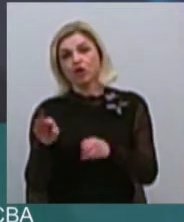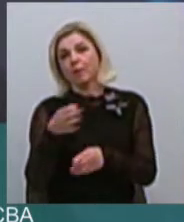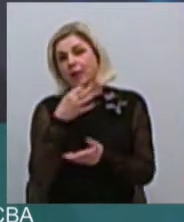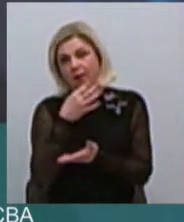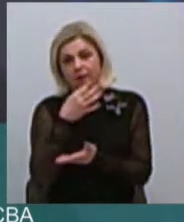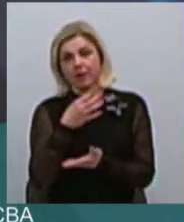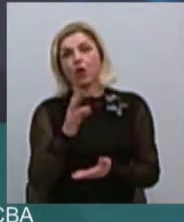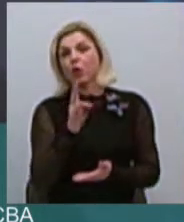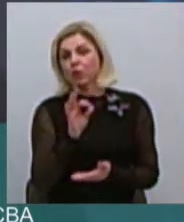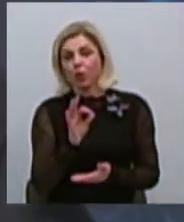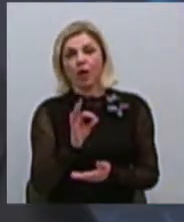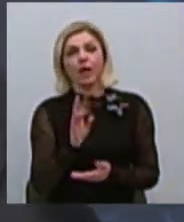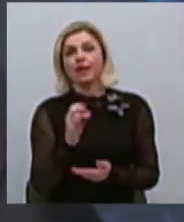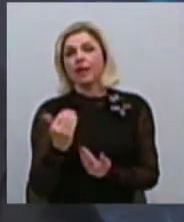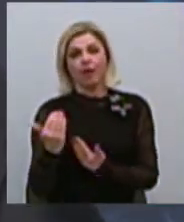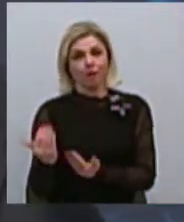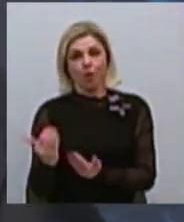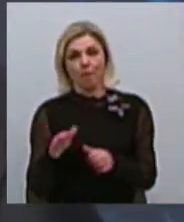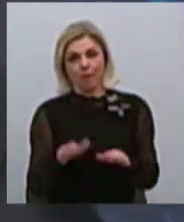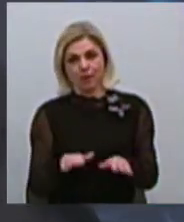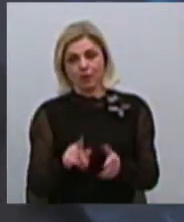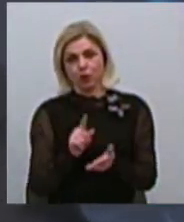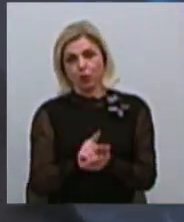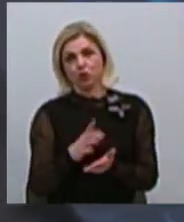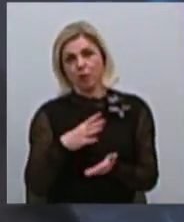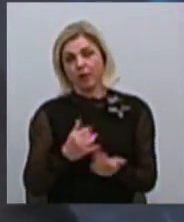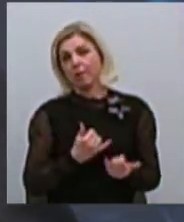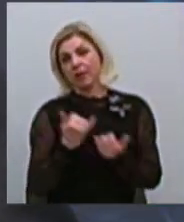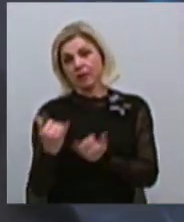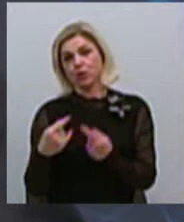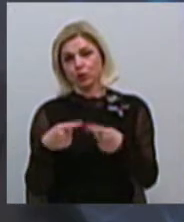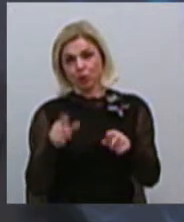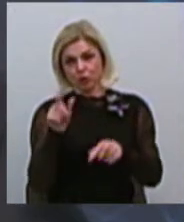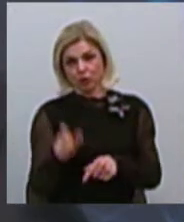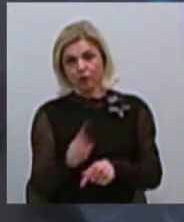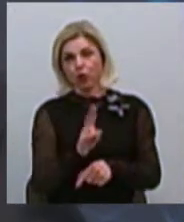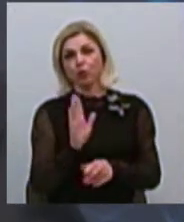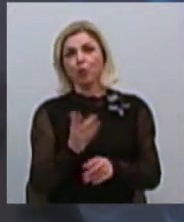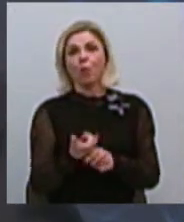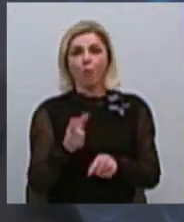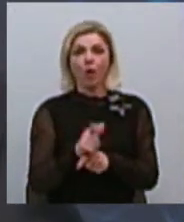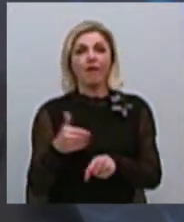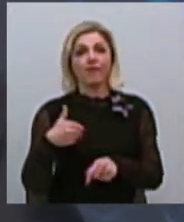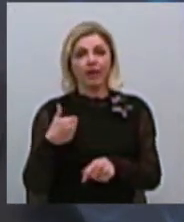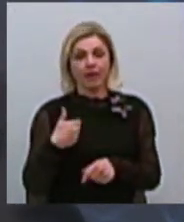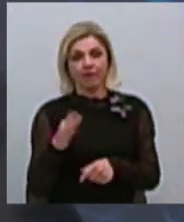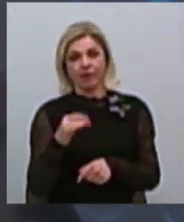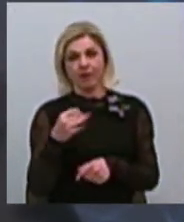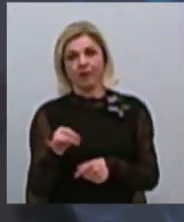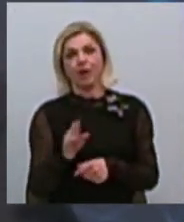його місце має бути предоставлено іншому людину, який буде більш ефективним, який буде,